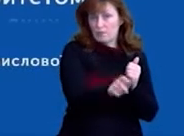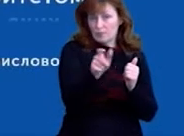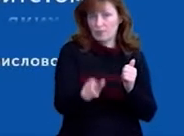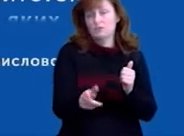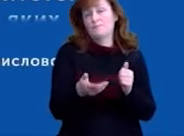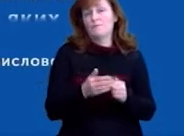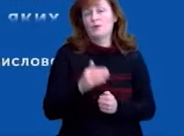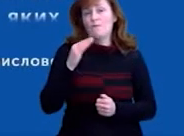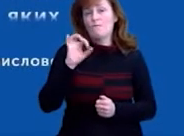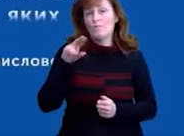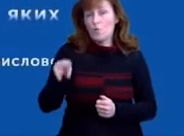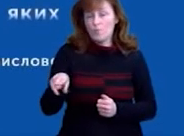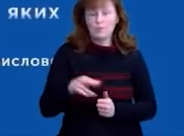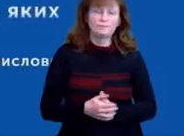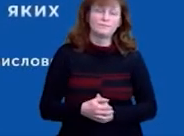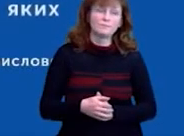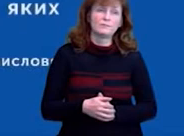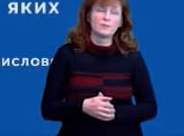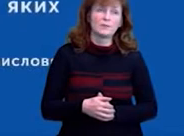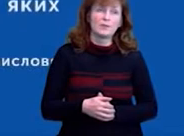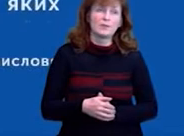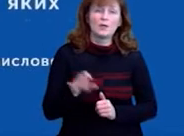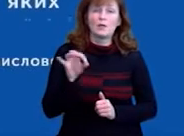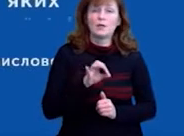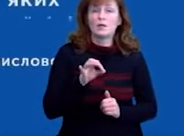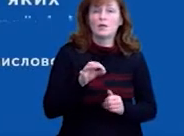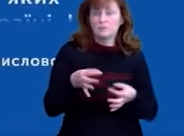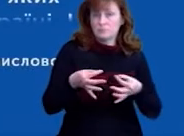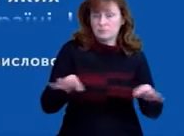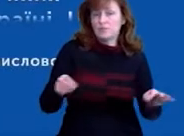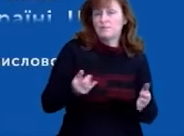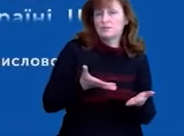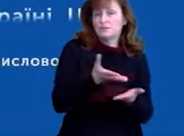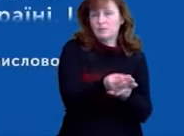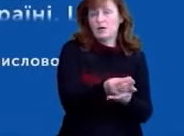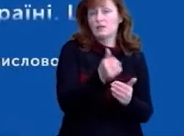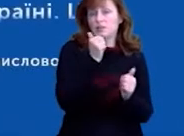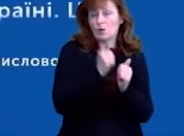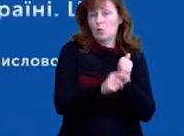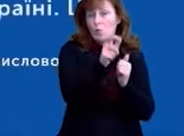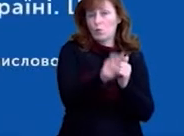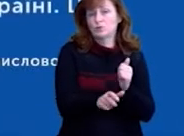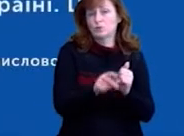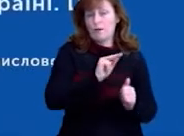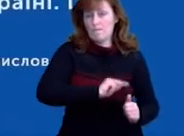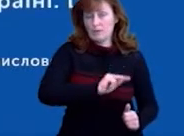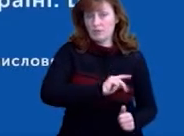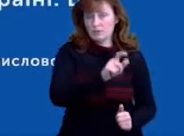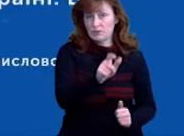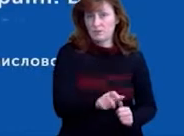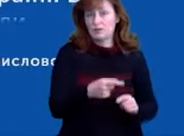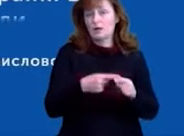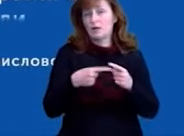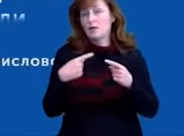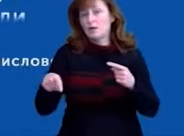осіб-підприємців. І не звільнив від сплати єдиного соціального внеску на кожного найманого працівника всі